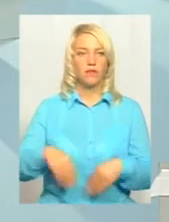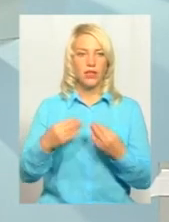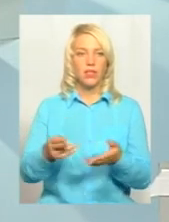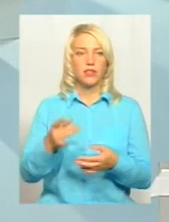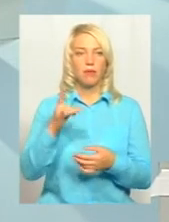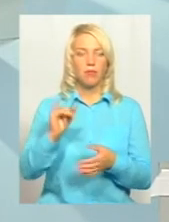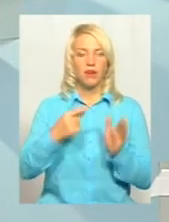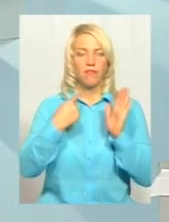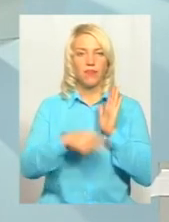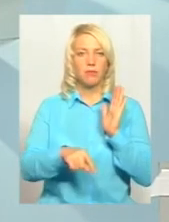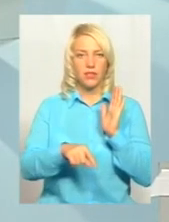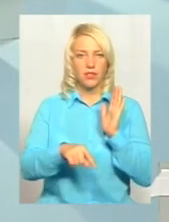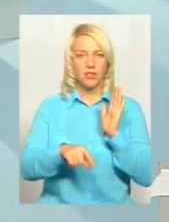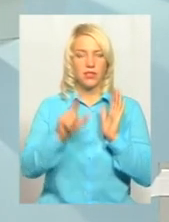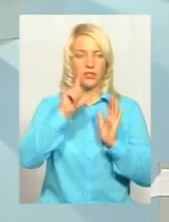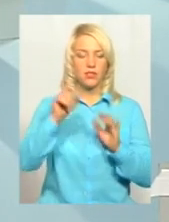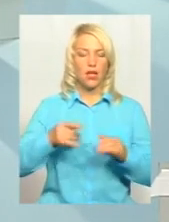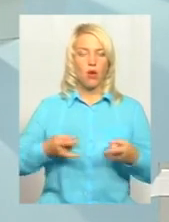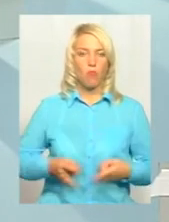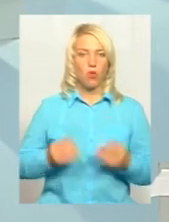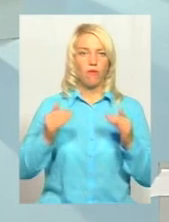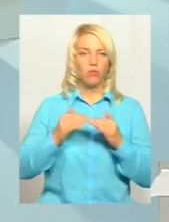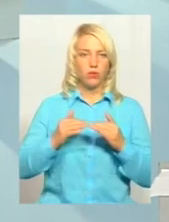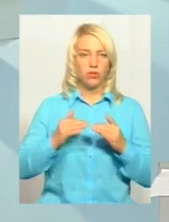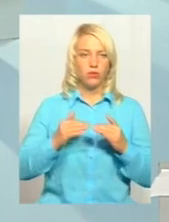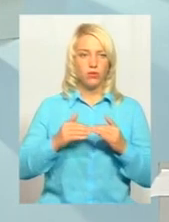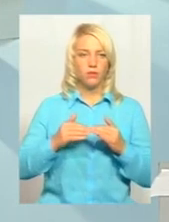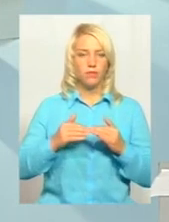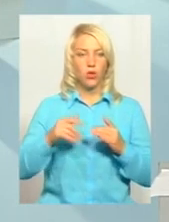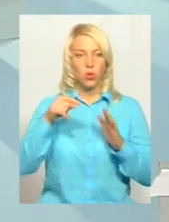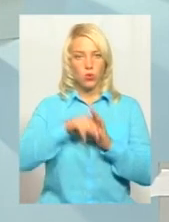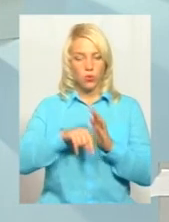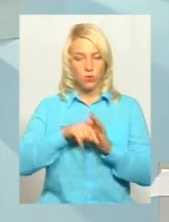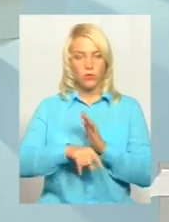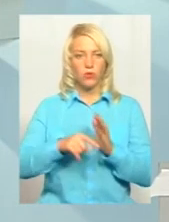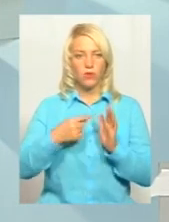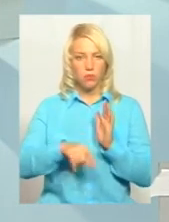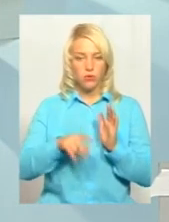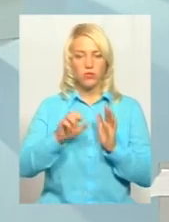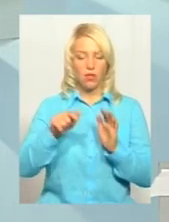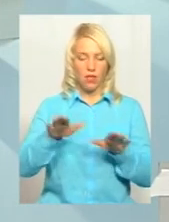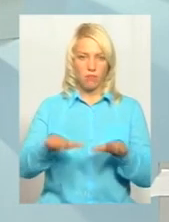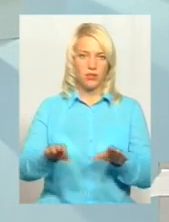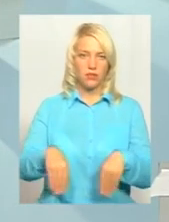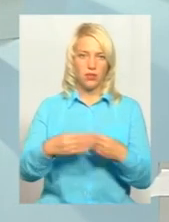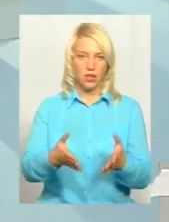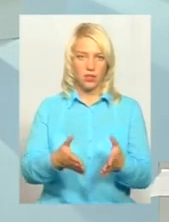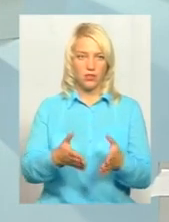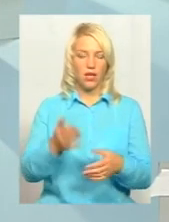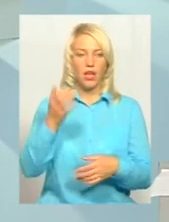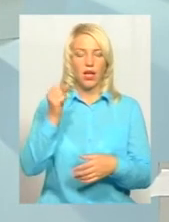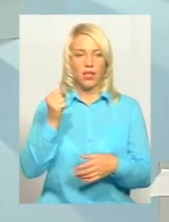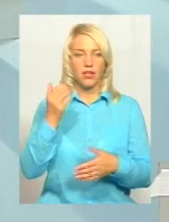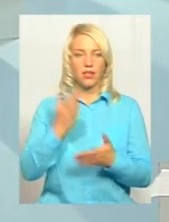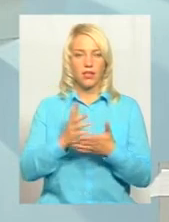виписуванні з пологового будинку. Тобто, виписують, їй видається пакунок малюка. Але є,